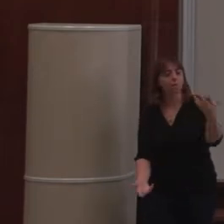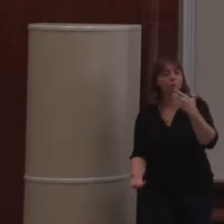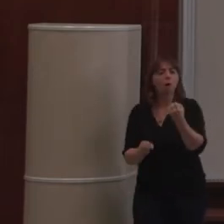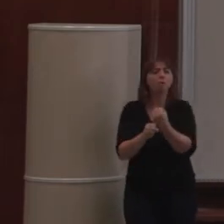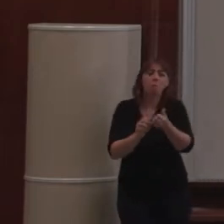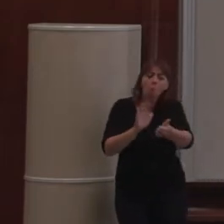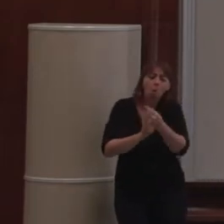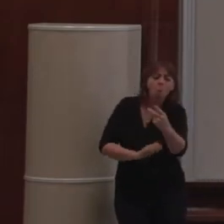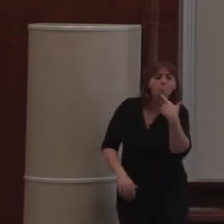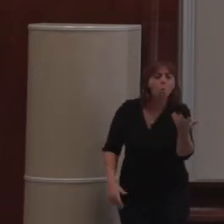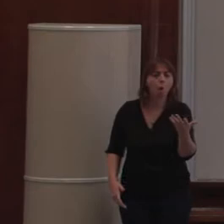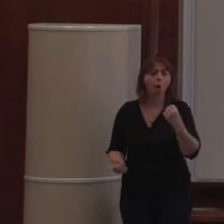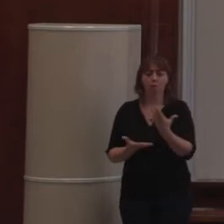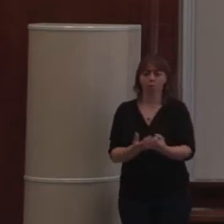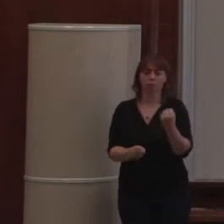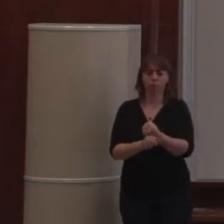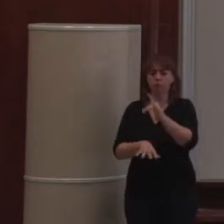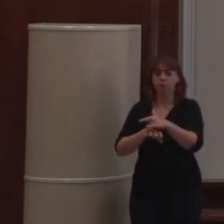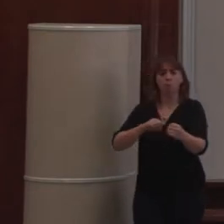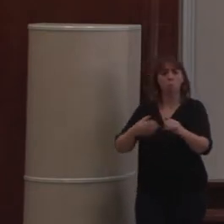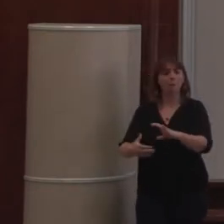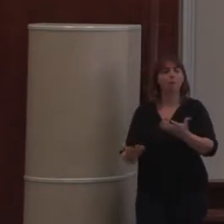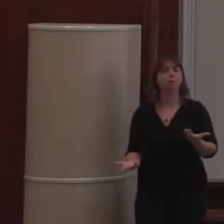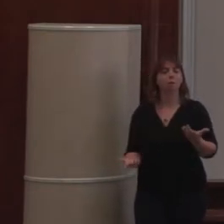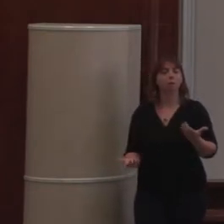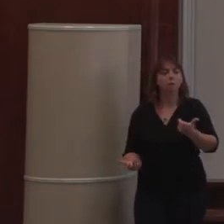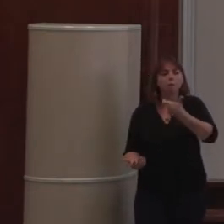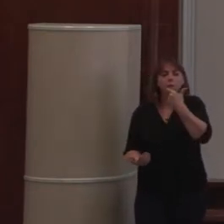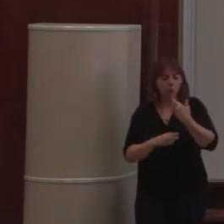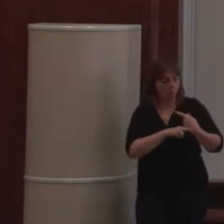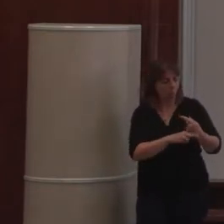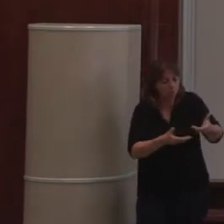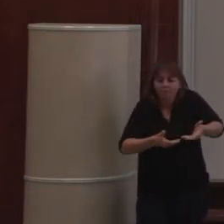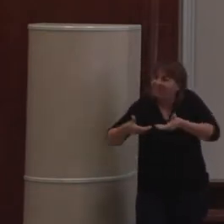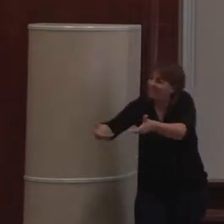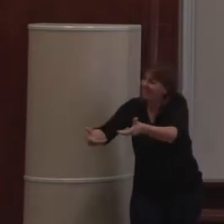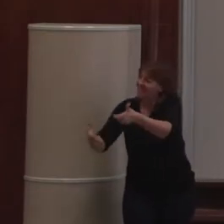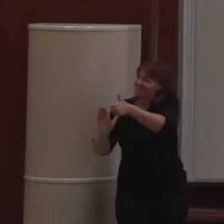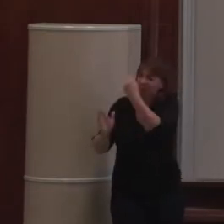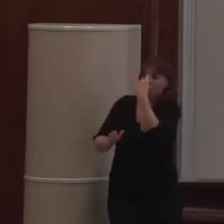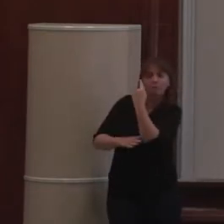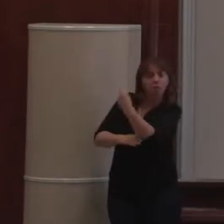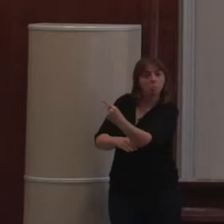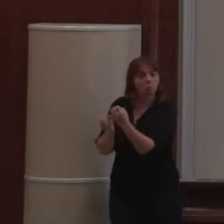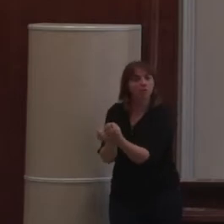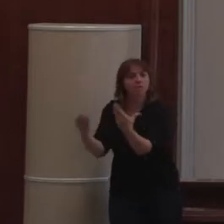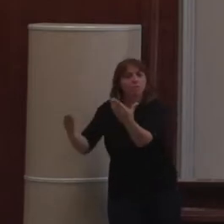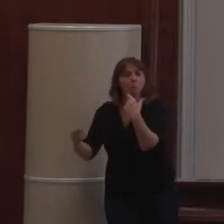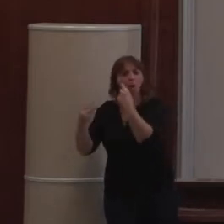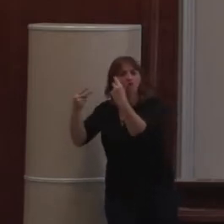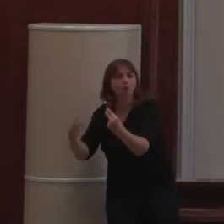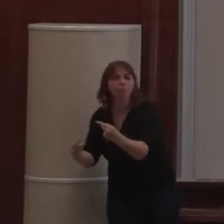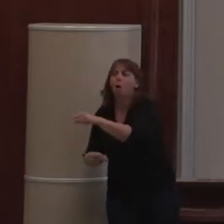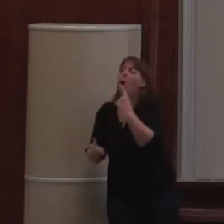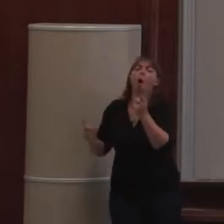web. C'est-à-dire que c'est un outil qu'on peut confier à un utilisateur qui n'est pas un développeur, qui n'est pas capable de rédiger du HTML par lui